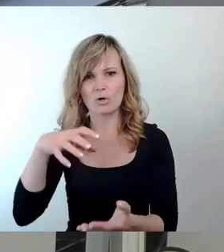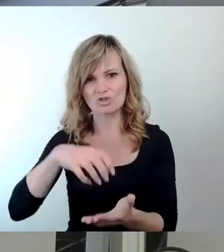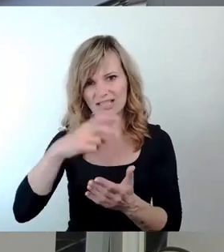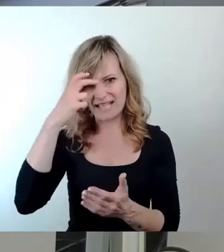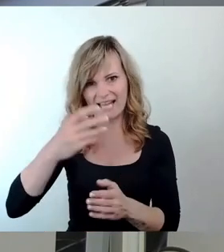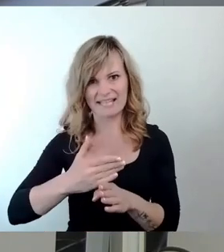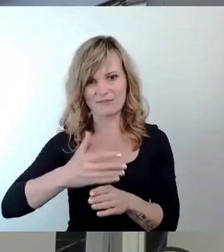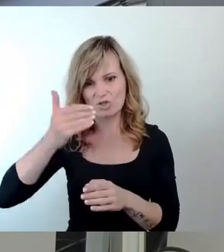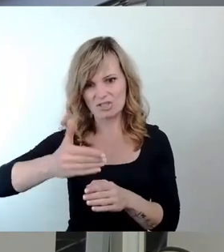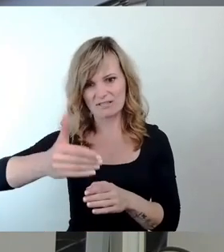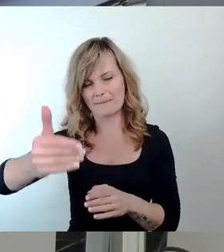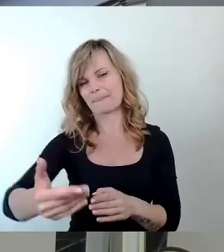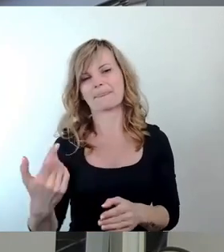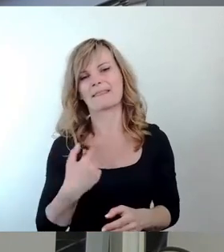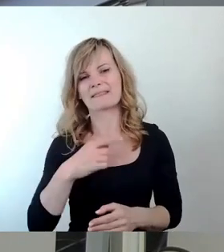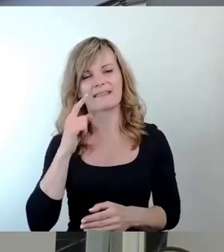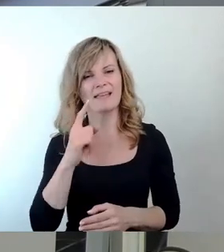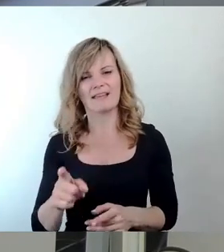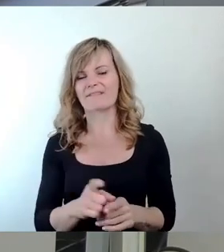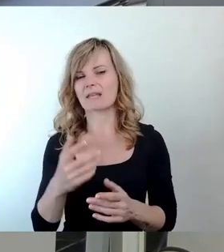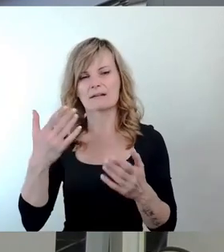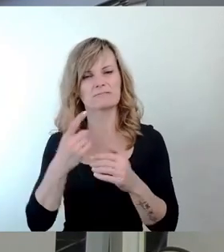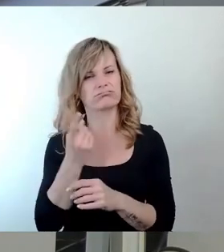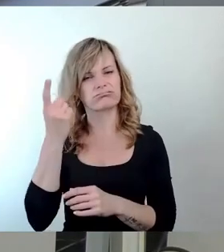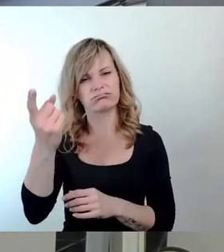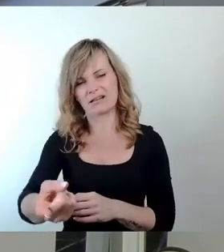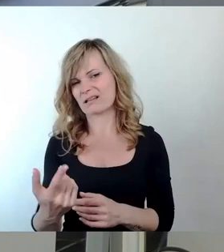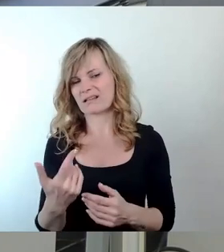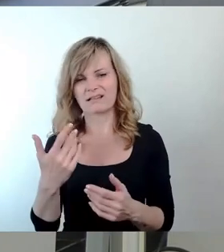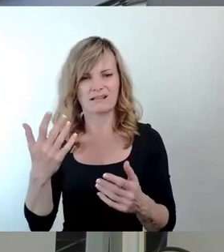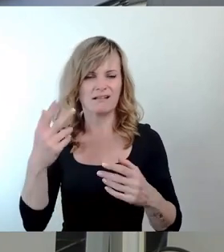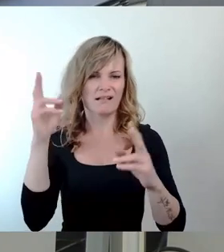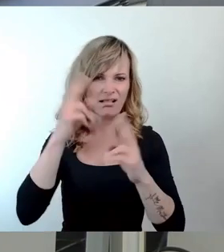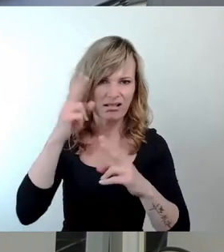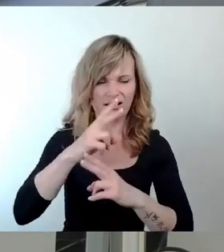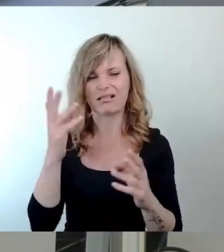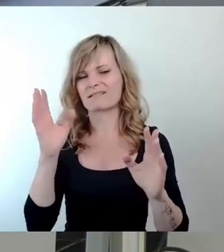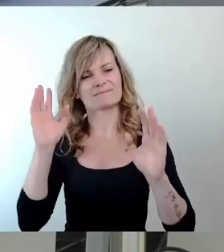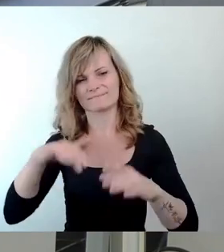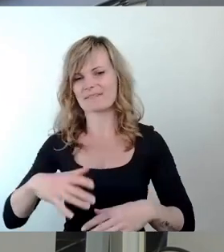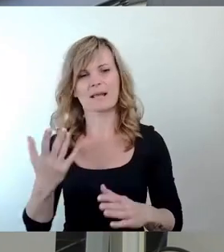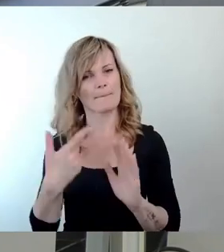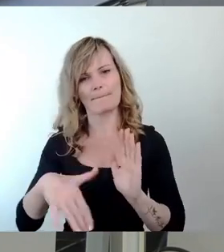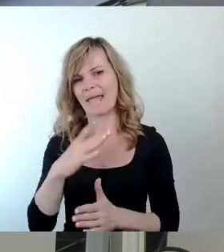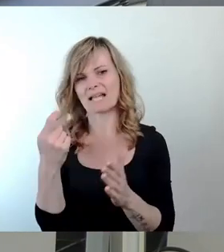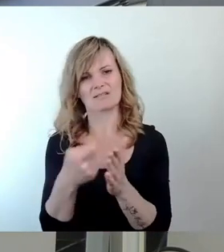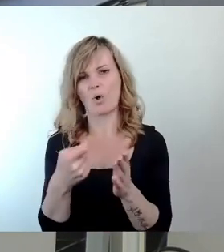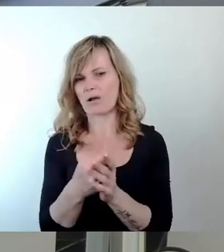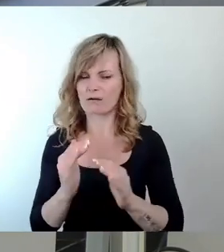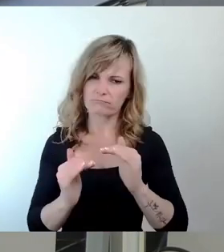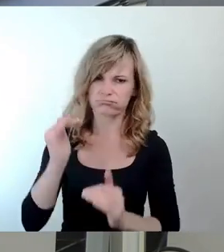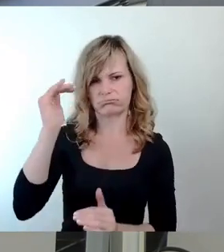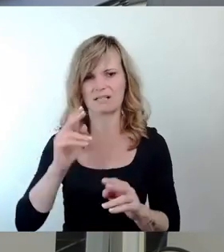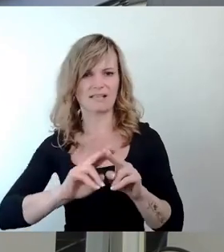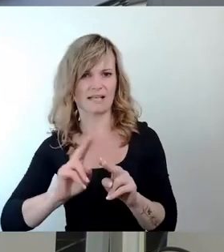das halte ich für eine Luftbuchung, eine Luftnummer. Die Sanierung wird teurer werden, wir haben das am Gebäude gegenüber erlebt. Das ist